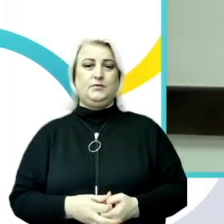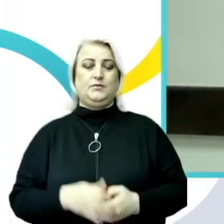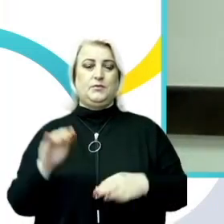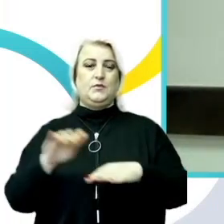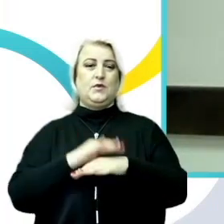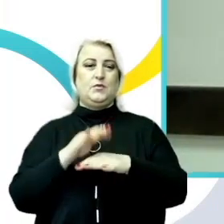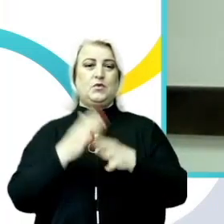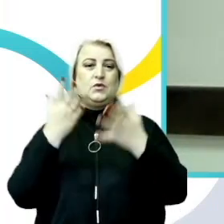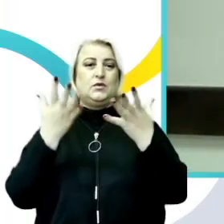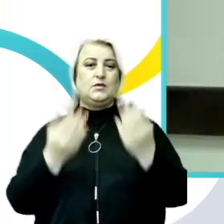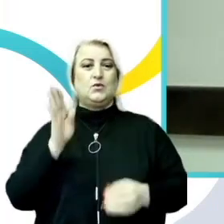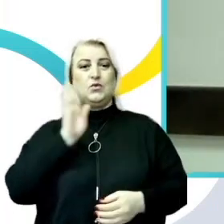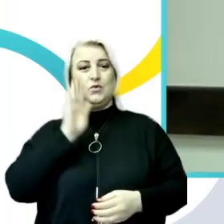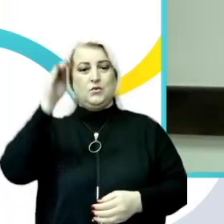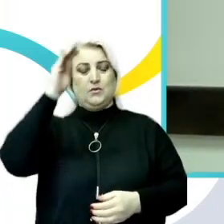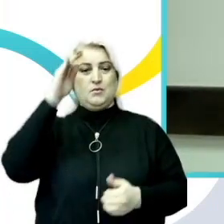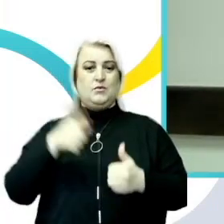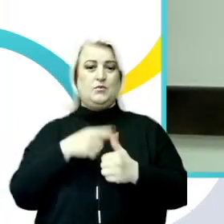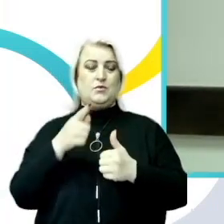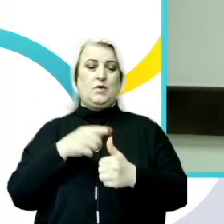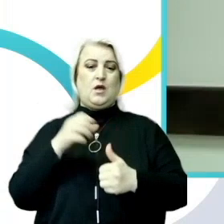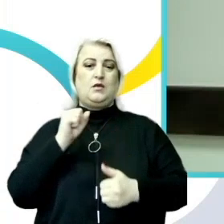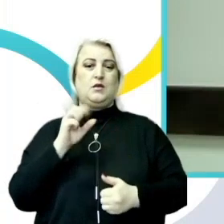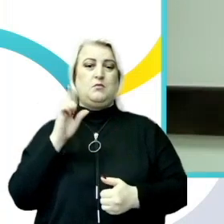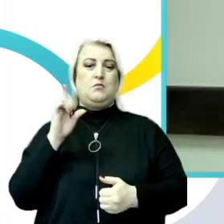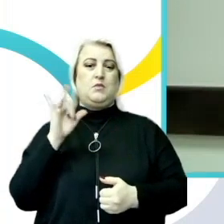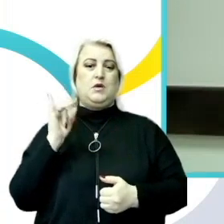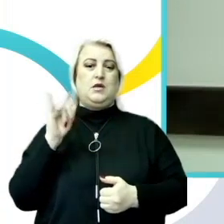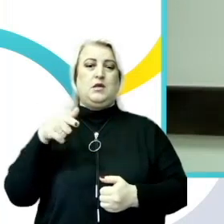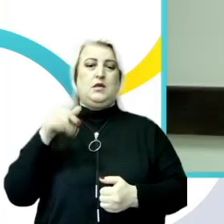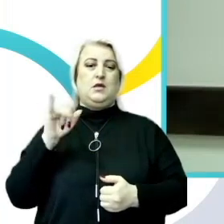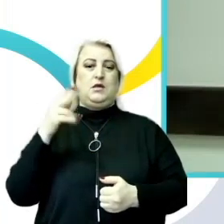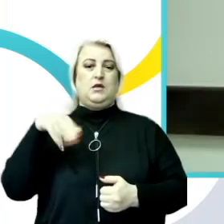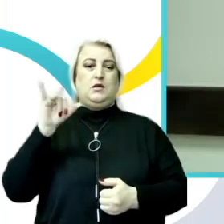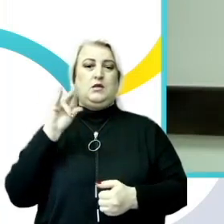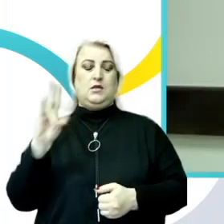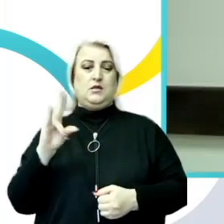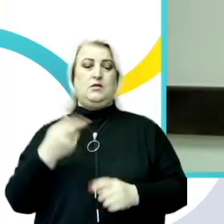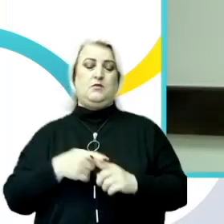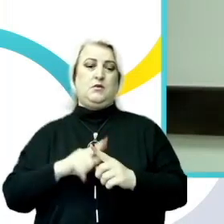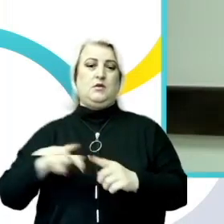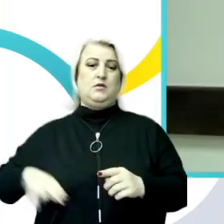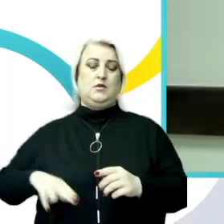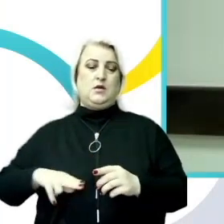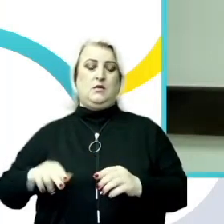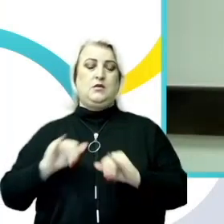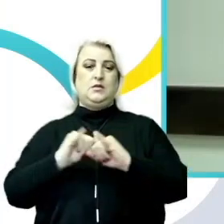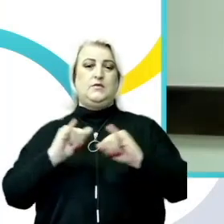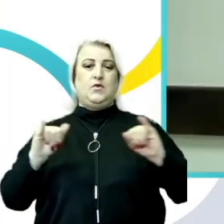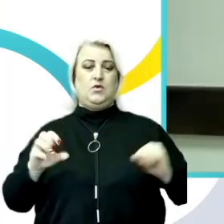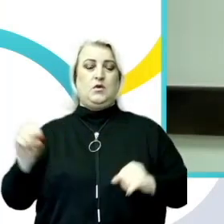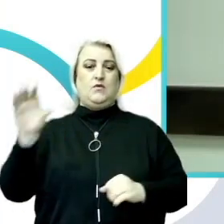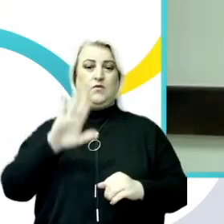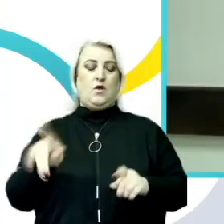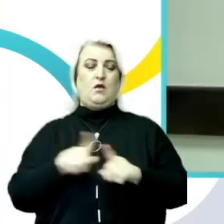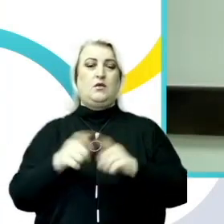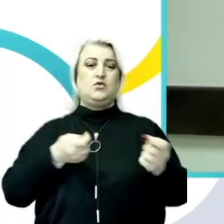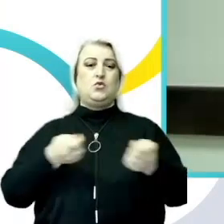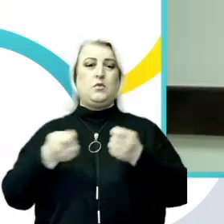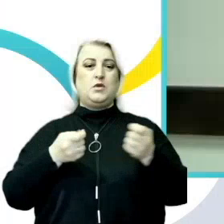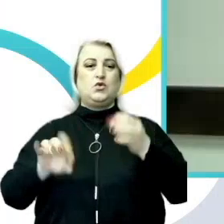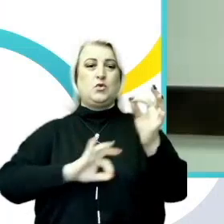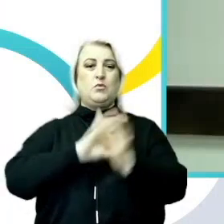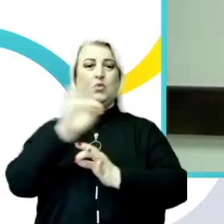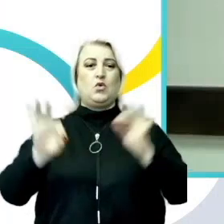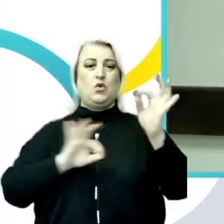și domnilor, în numele mie este Andrei Brighiden, sunt director de dezvoltare la Fundație Este Europeană și de totodată sunt managerul proiectului,